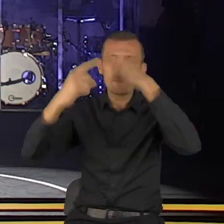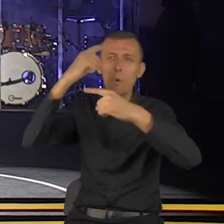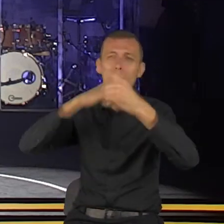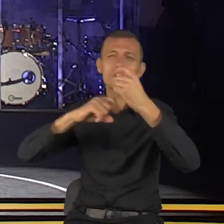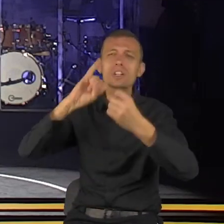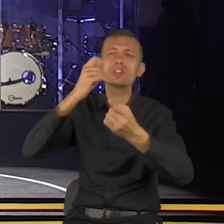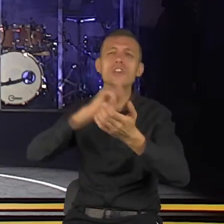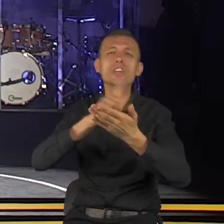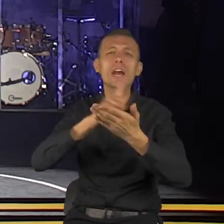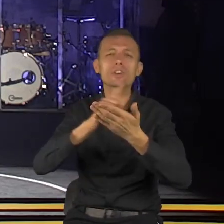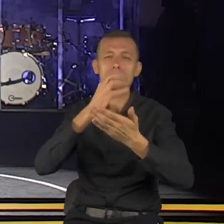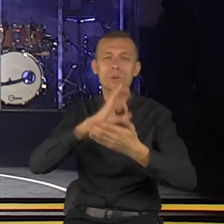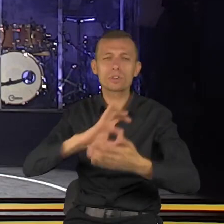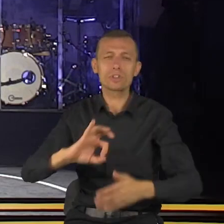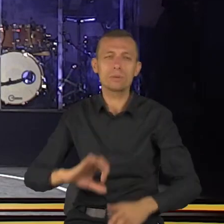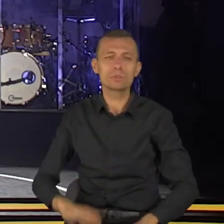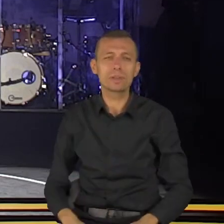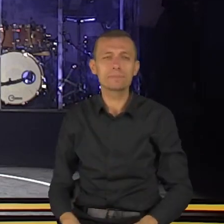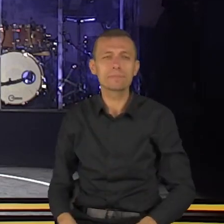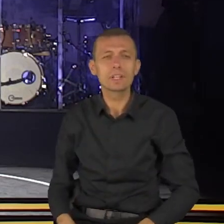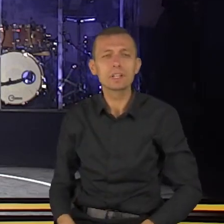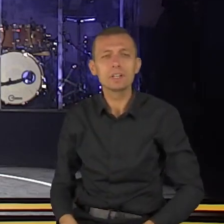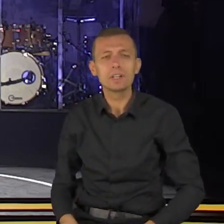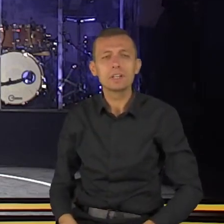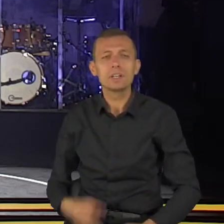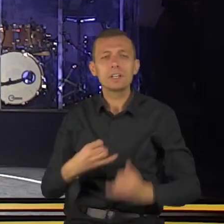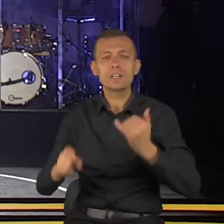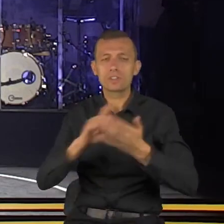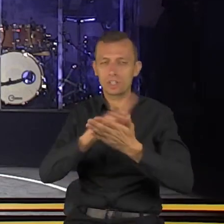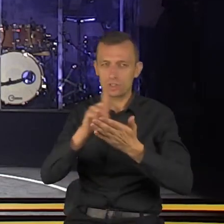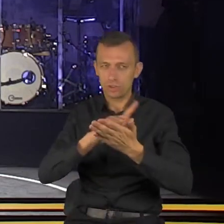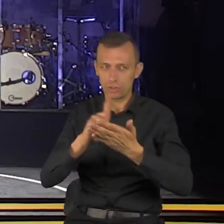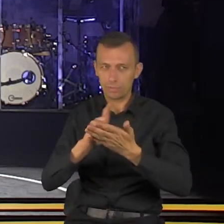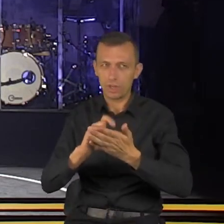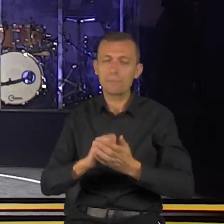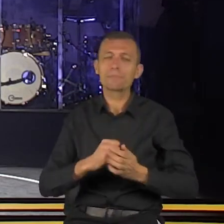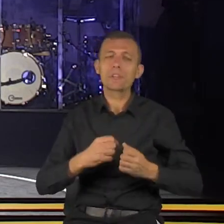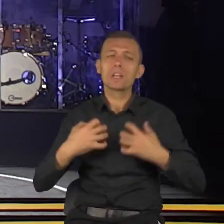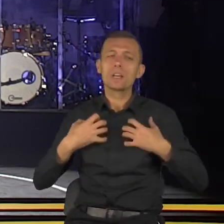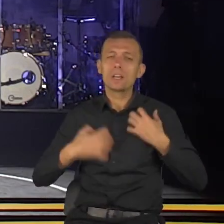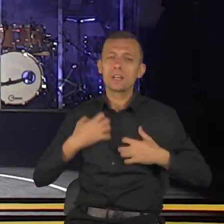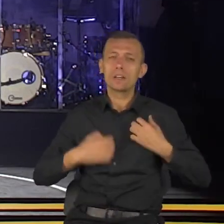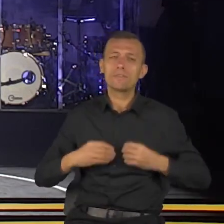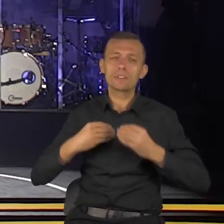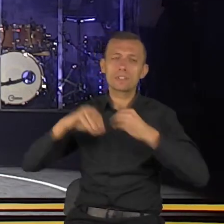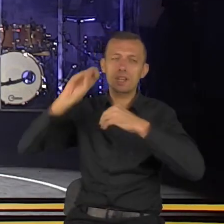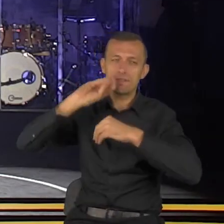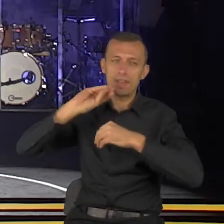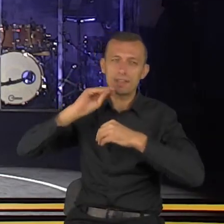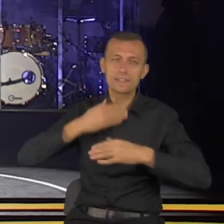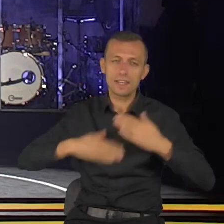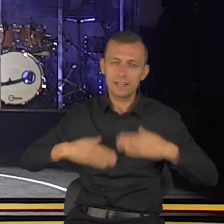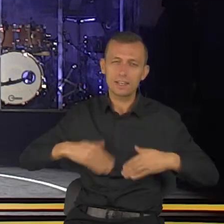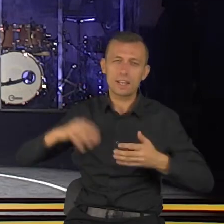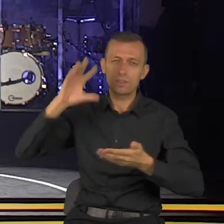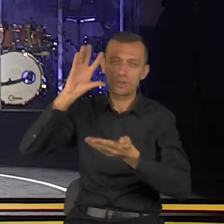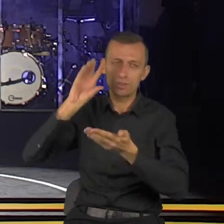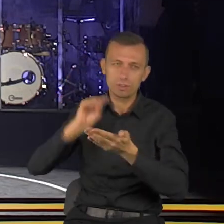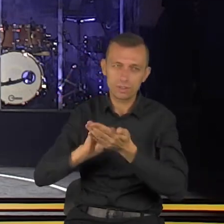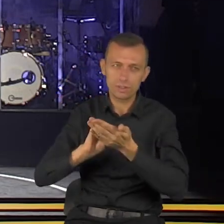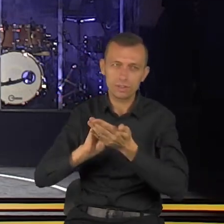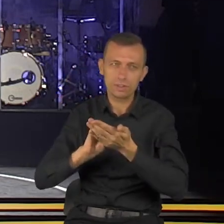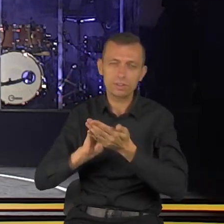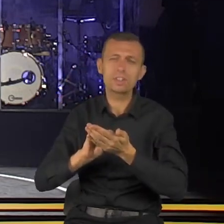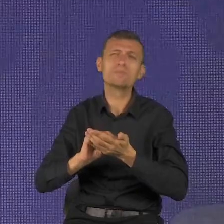życia to zwiększenie stresu. Drugi to utrata radości. Trzecia to zmniejszenie produktywności. Ale posłuchajcie, co jest bardzo ważne. Gdy